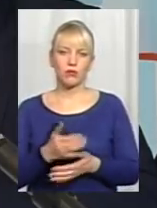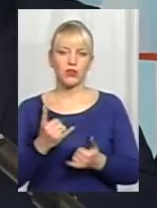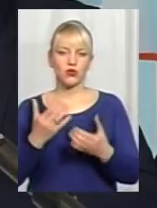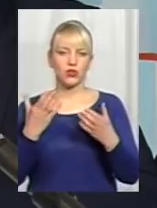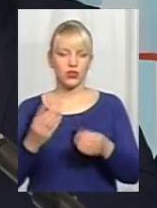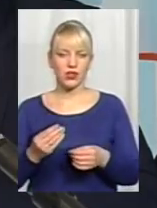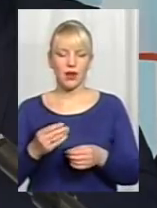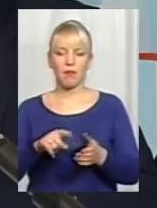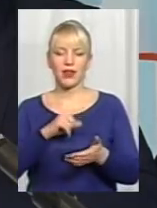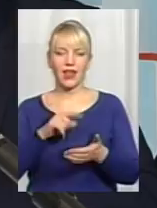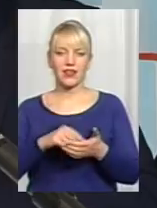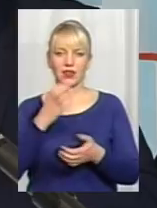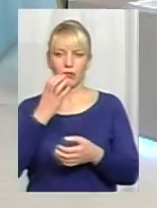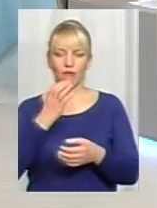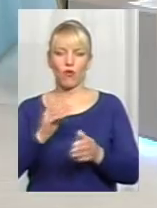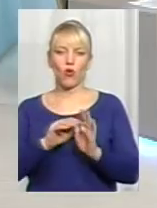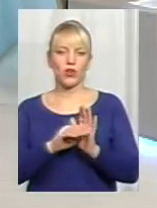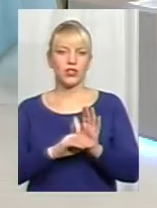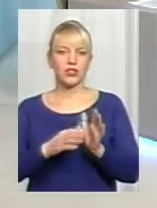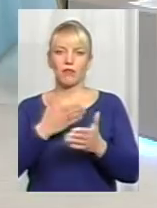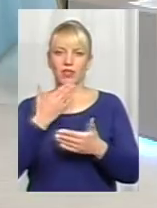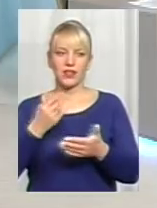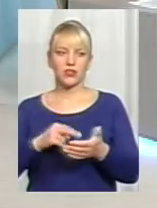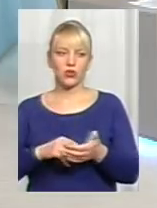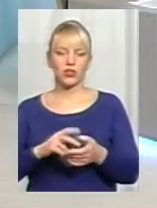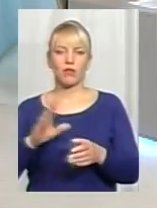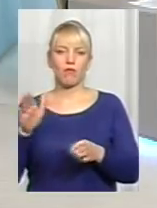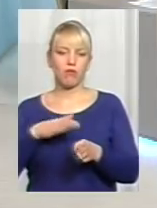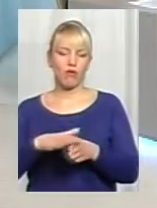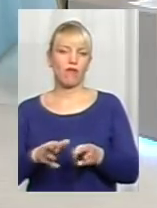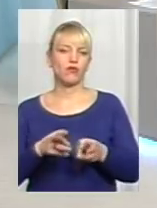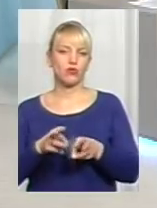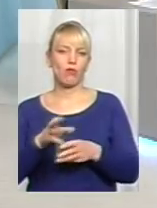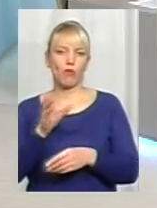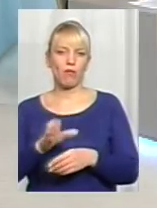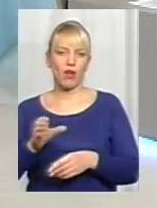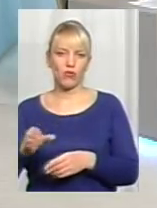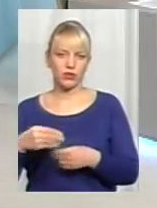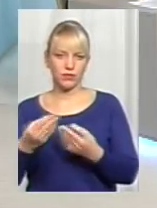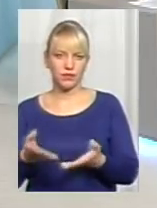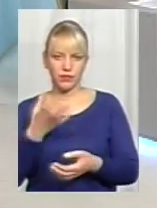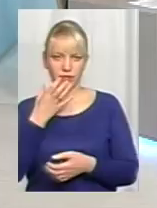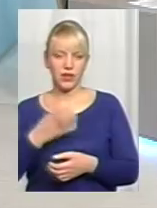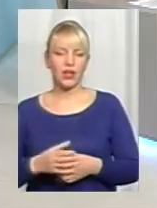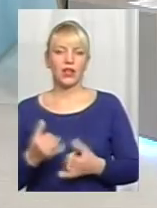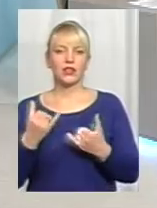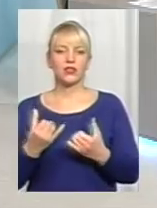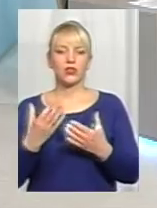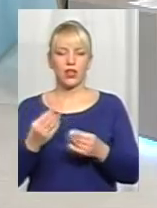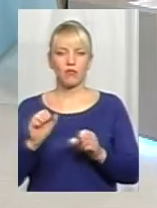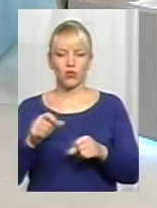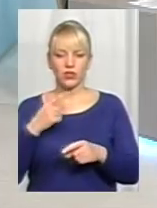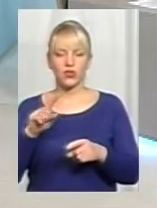питання теплового режиму взагалі не стоїть. Колонія забезпечена повністю паливом, і все працює. Пан Олександр, то ми можемо сьогодні сказати, що